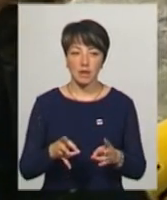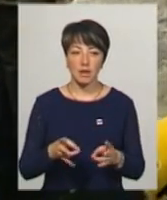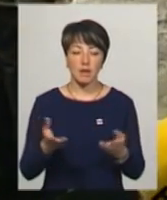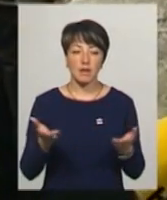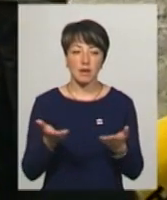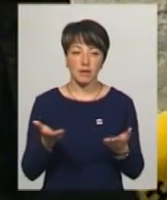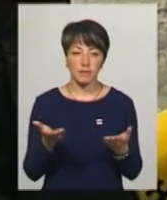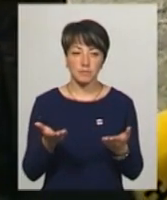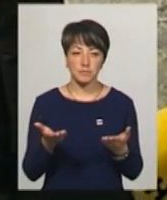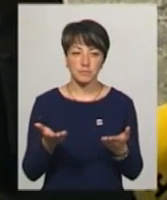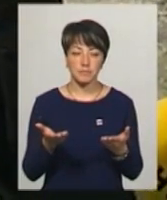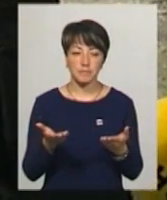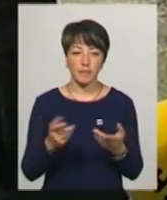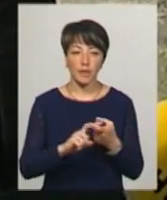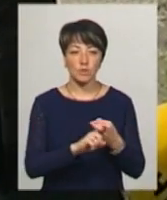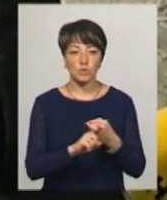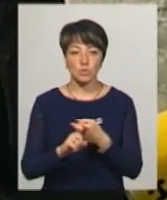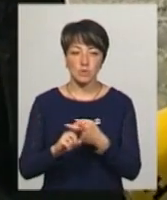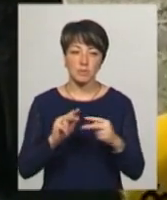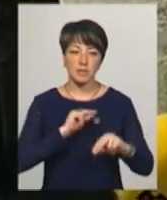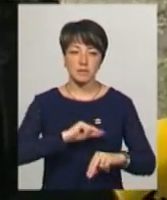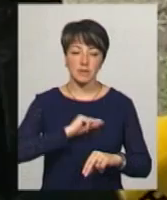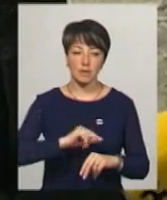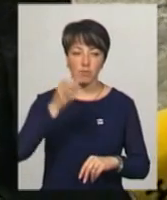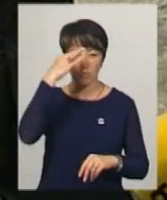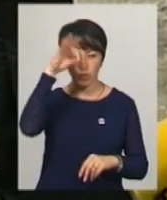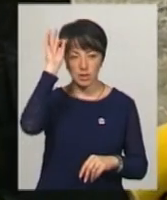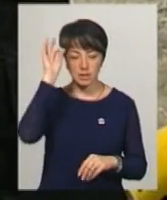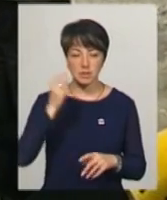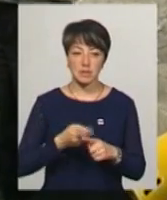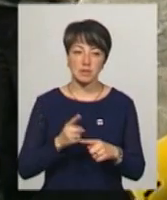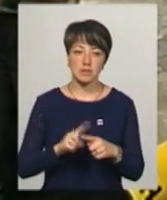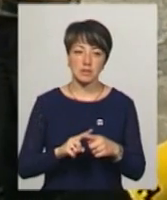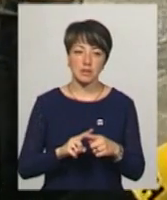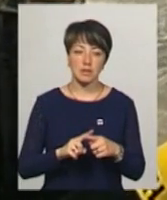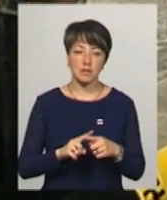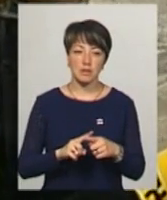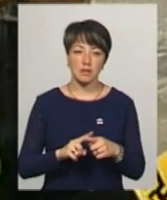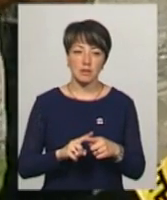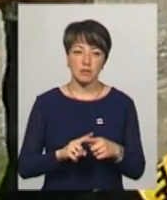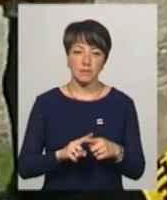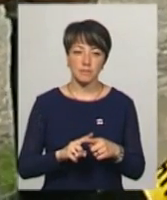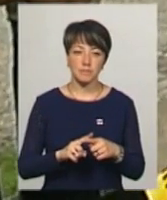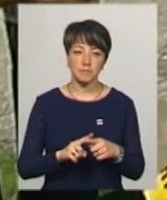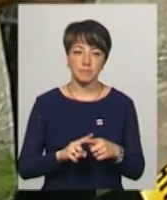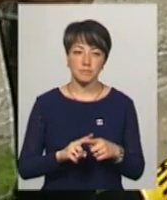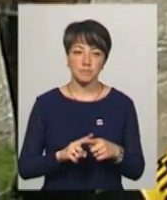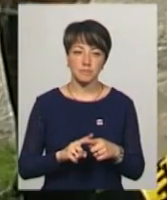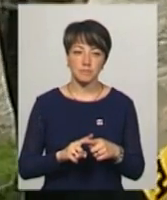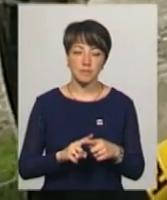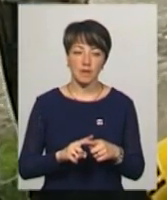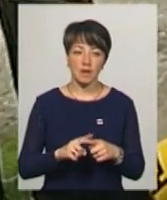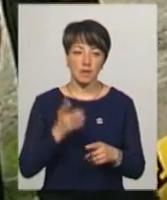безпосередньо стосується працівників поліції. Це та честь та гідність, яка була